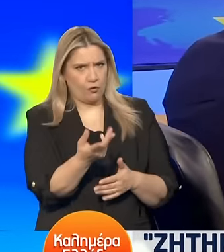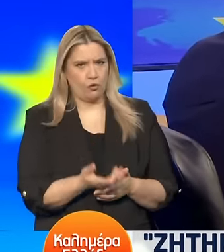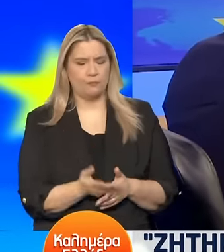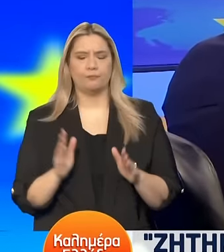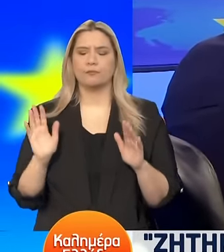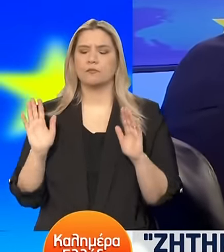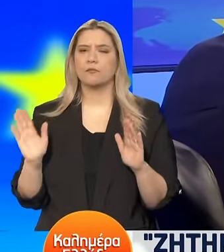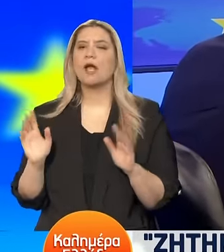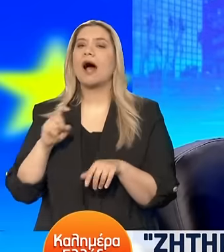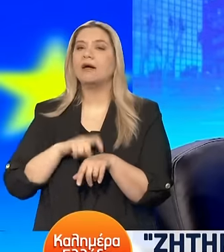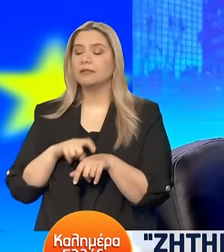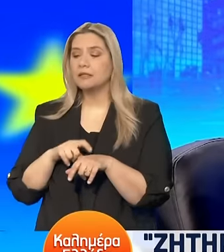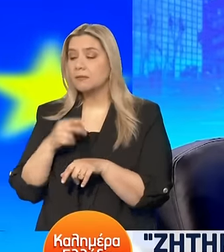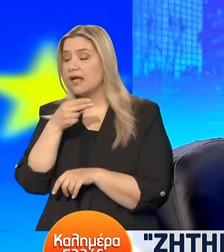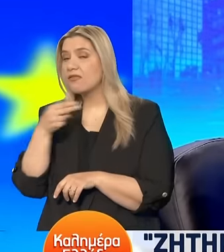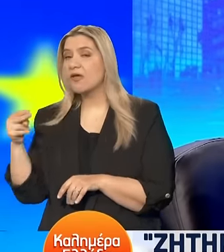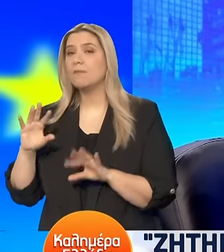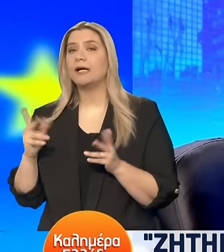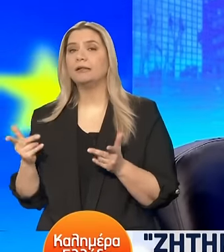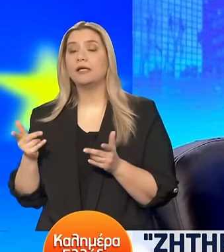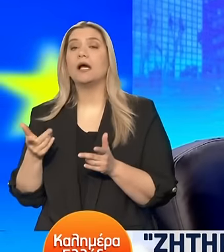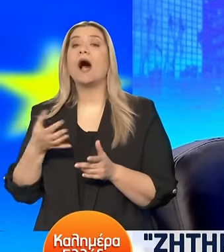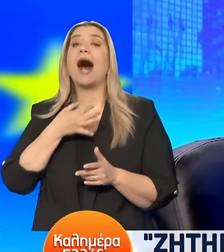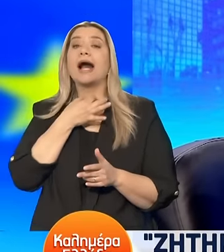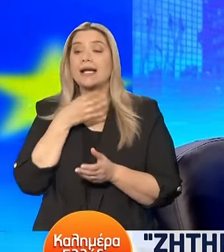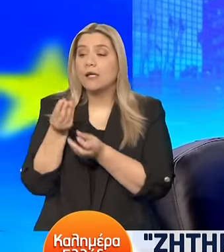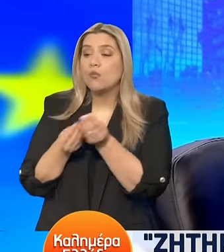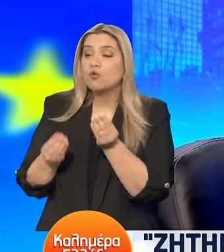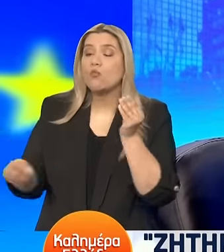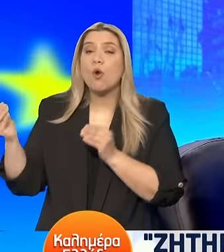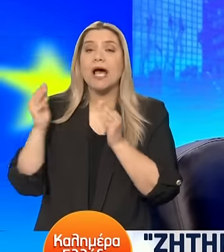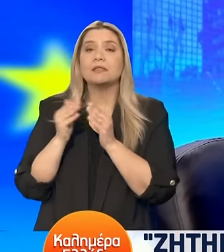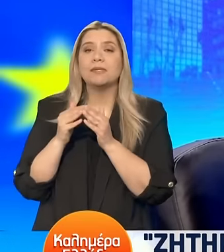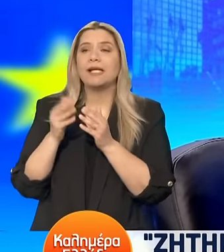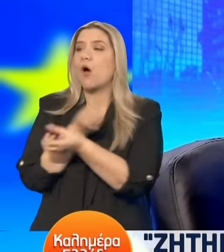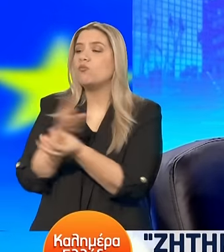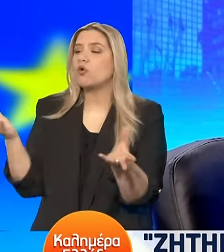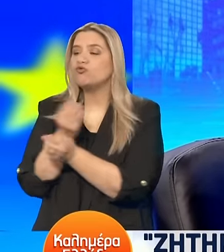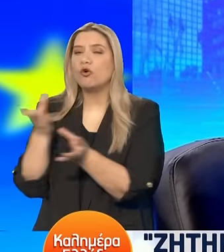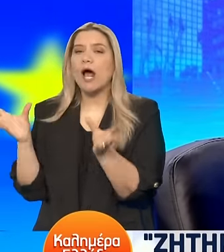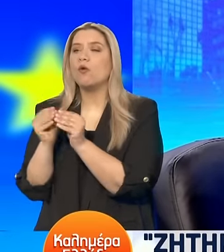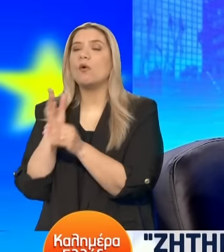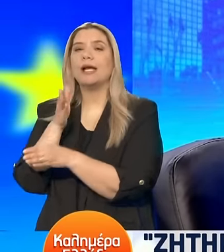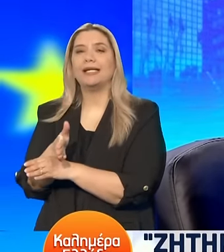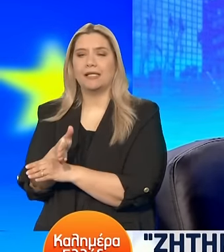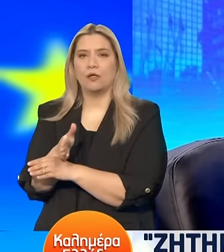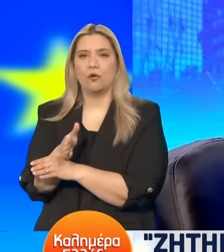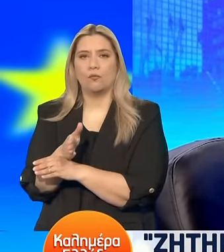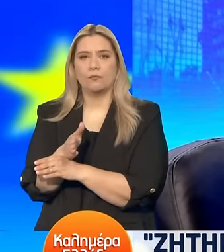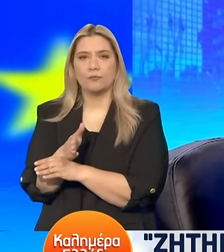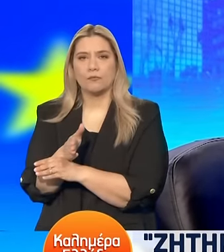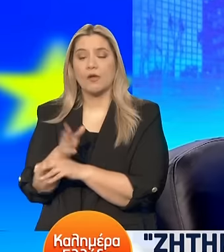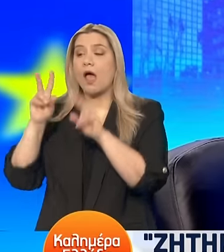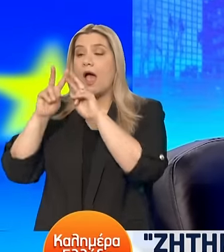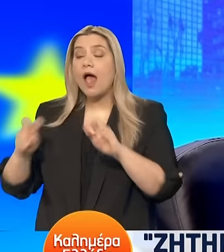Είναι να βάλουμε περισσότερα σπίτια στην αγορά συνολικά Όποιες χώρες δοκίμασαν να επιβάλλουν ελέγχους Τα ενίκαι